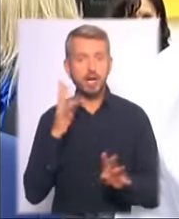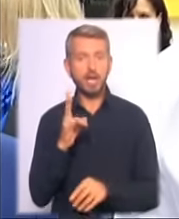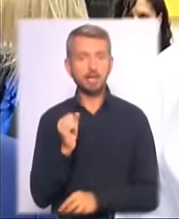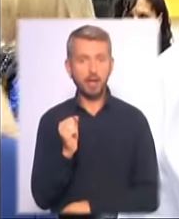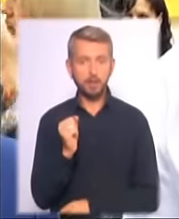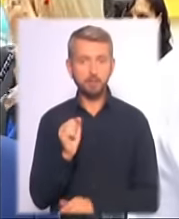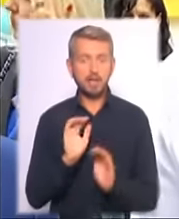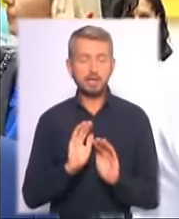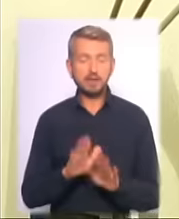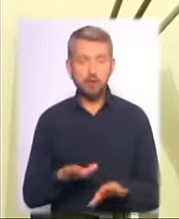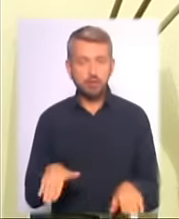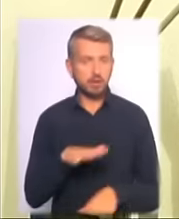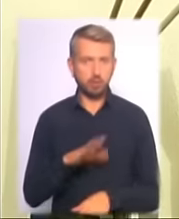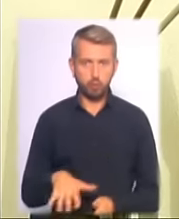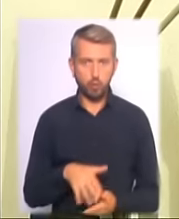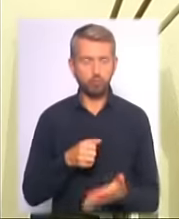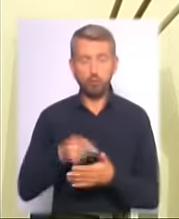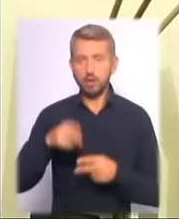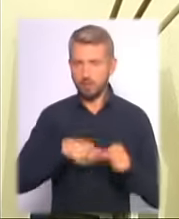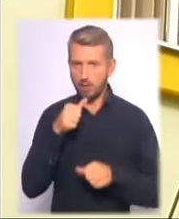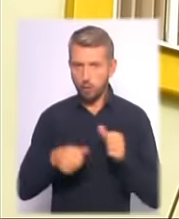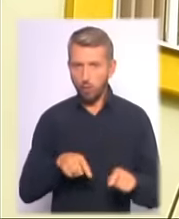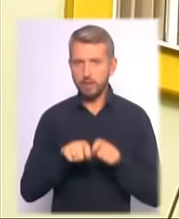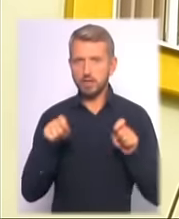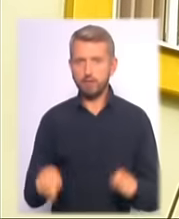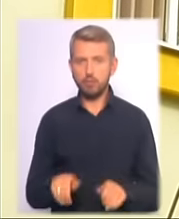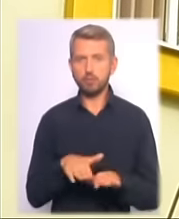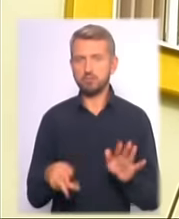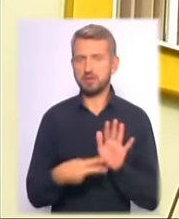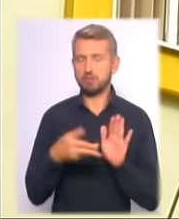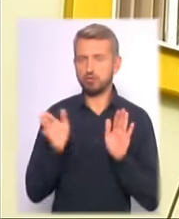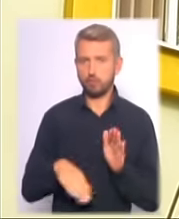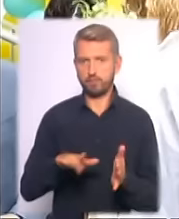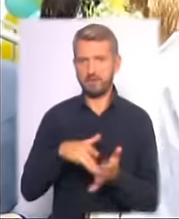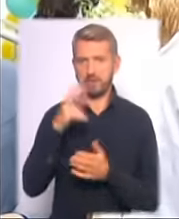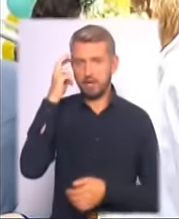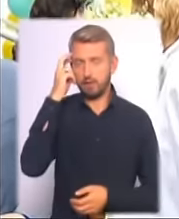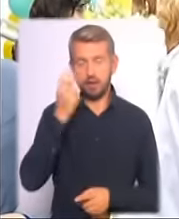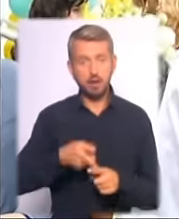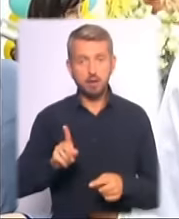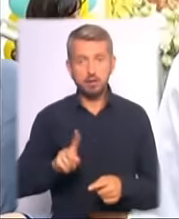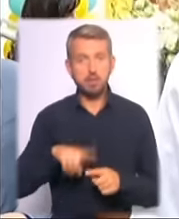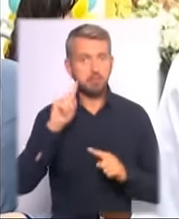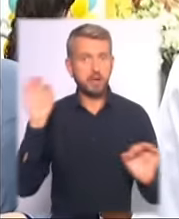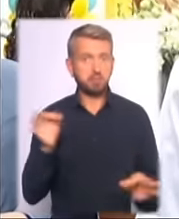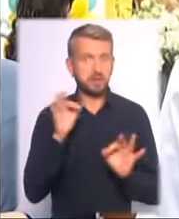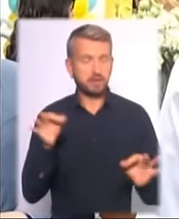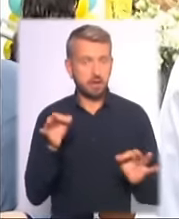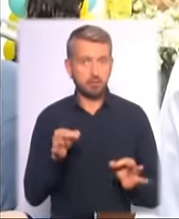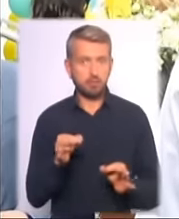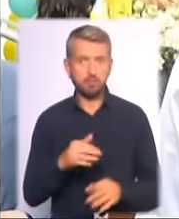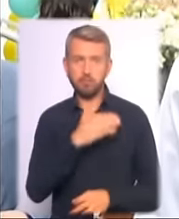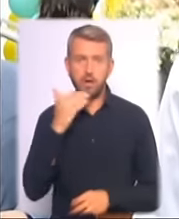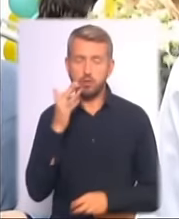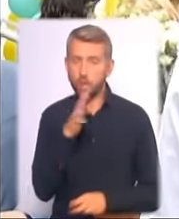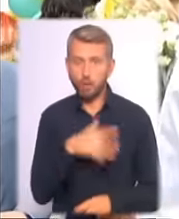дітячі садки не було. До кінця року ми відкриваємо сім дітячих садків в місті Києві. Це безпрецедентні цифри, багато років